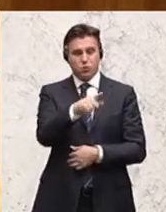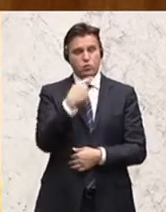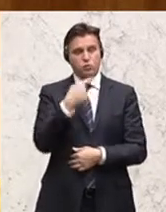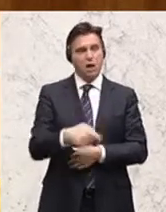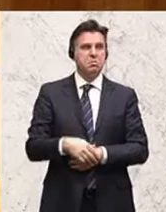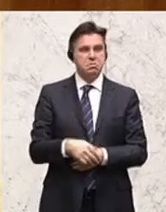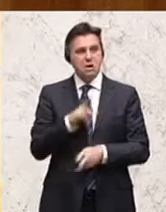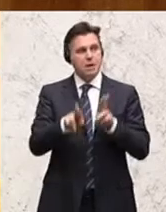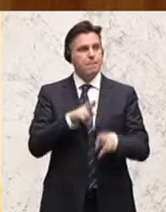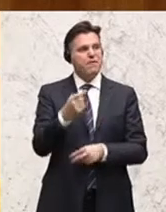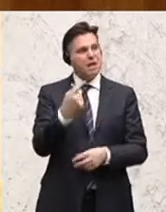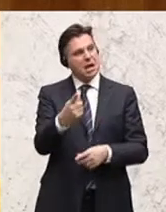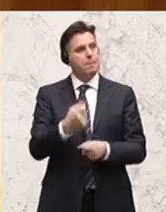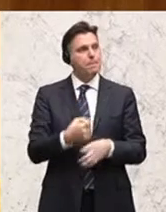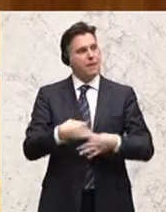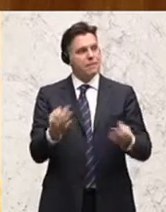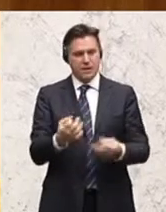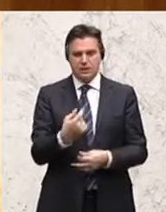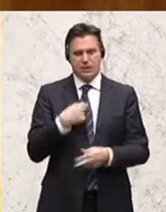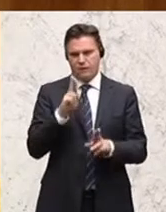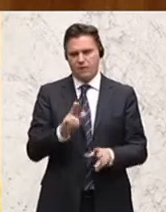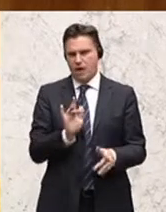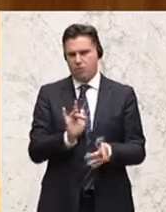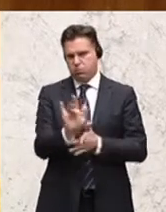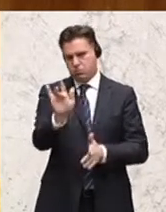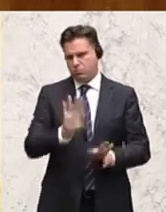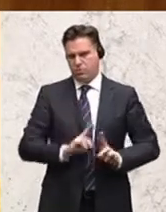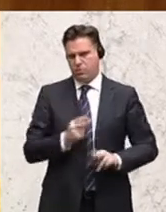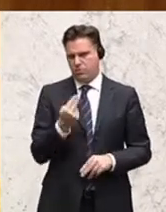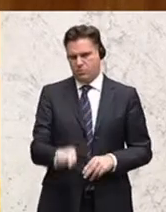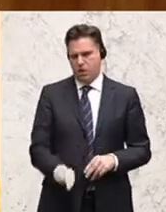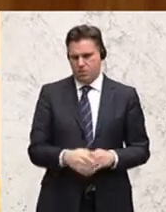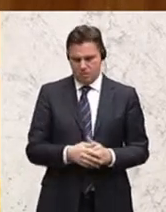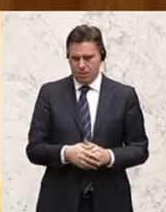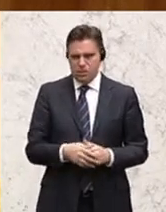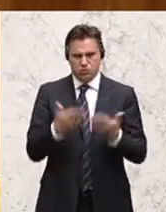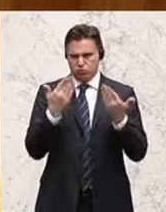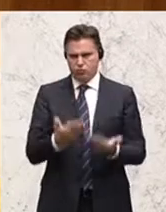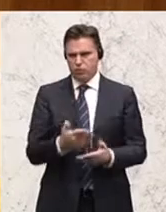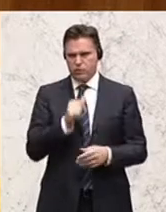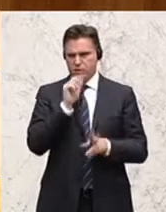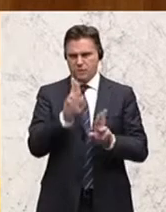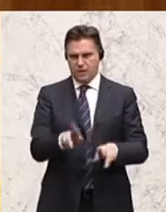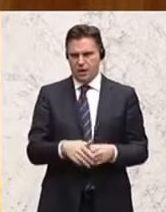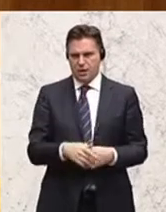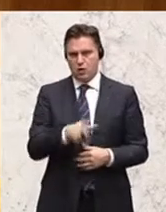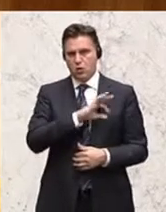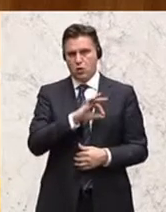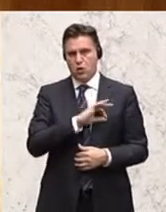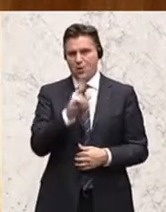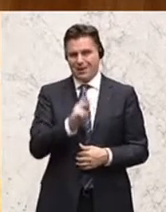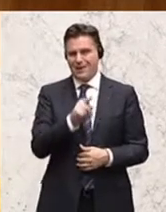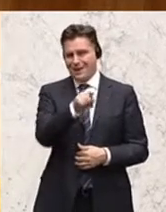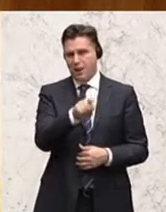Bereich Pflegegeld nichts getan, dann möchte ich das wirklich, wirklich vehement widerlegen, weil es einfach nicht so ist. Und Sie wissen auch, Herr Kollege Kickl,